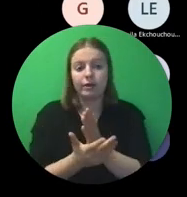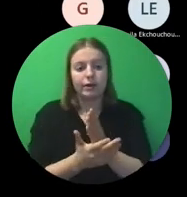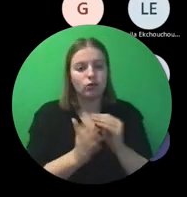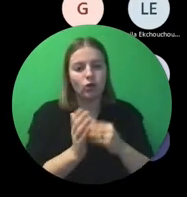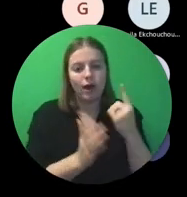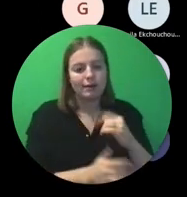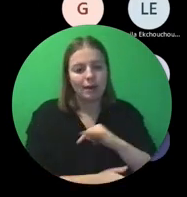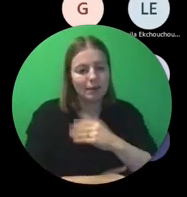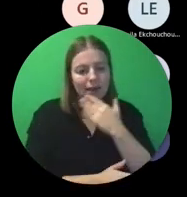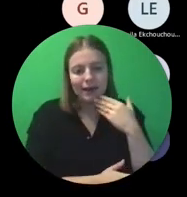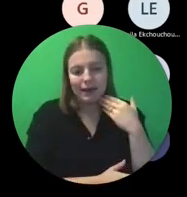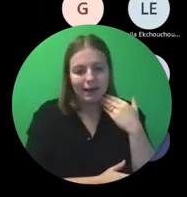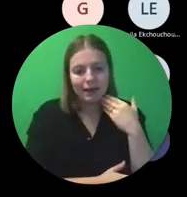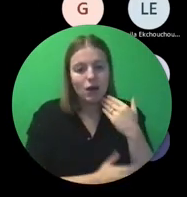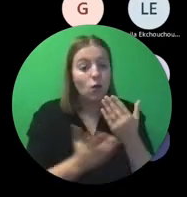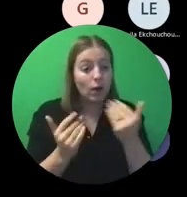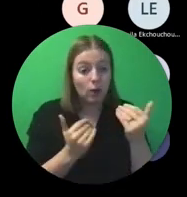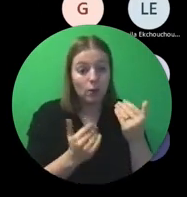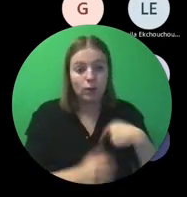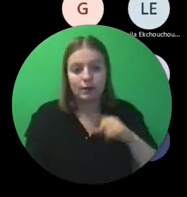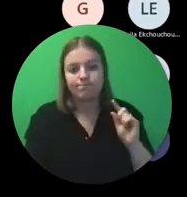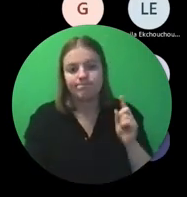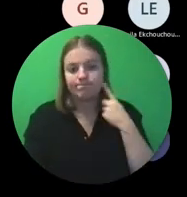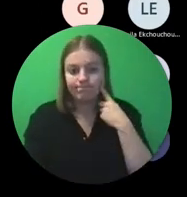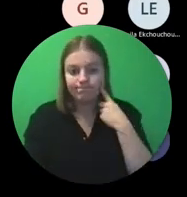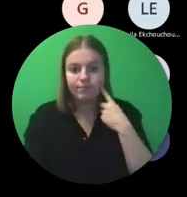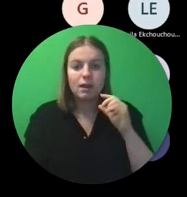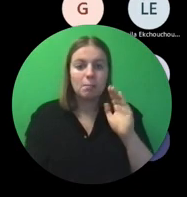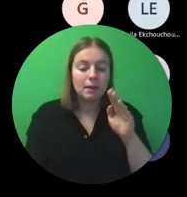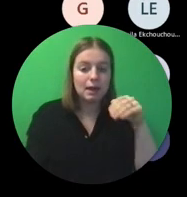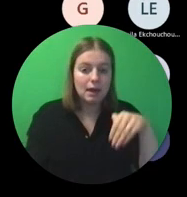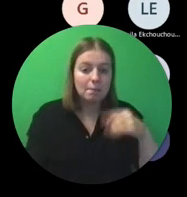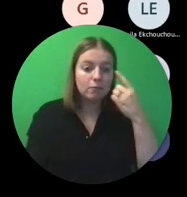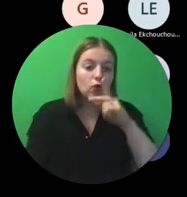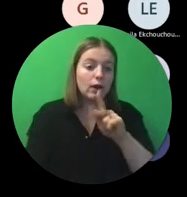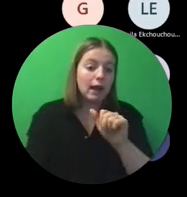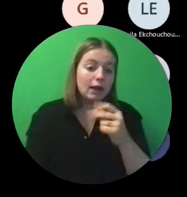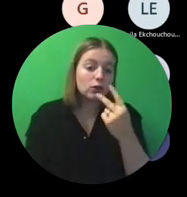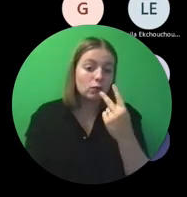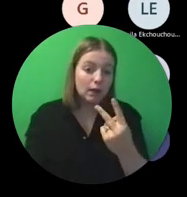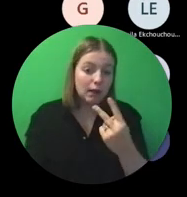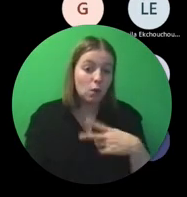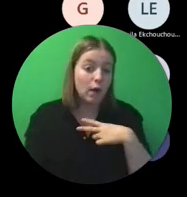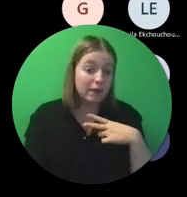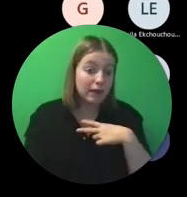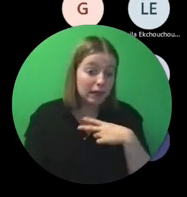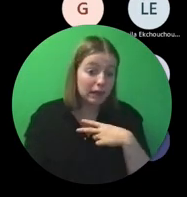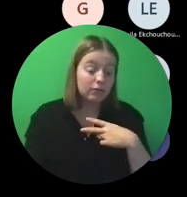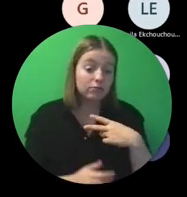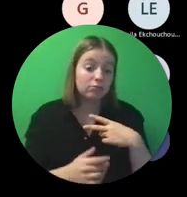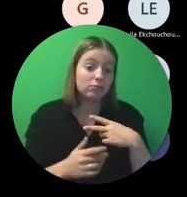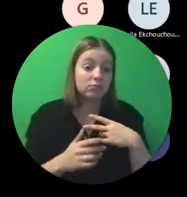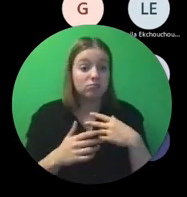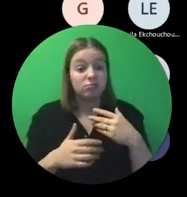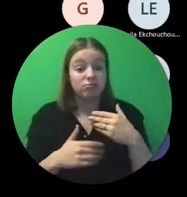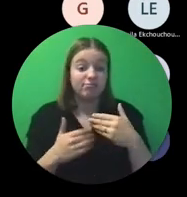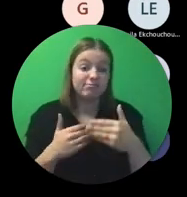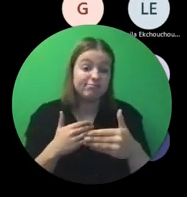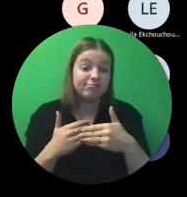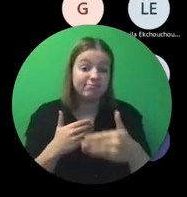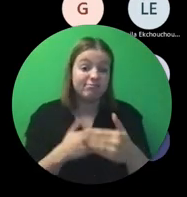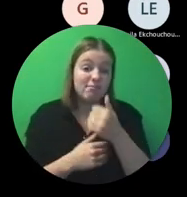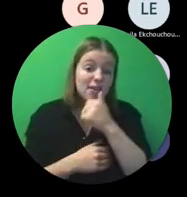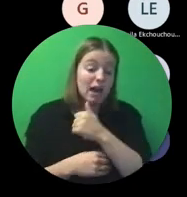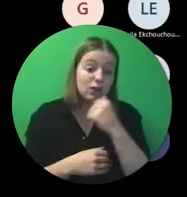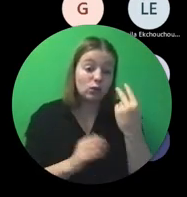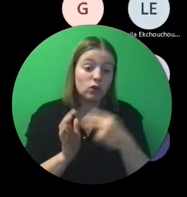beschikbaar. Want we hebben vernomen dat de beneficiary module voor KA2 pas beschikbaar zou zijn ergens in maart 2022.